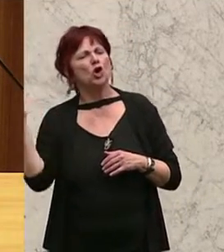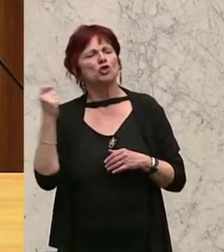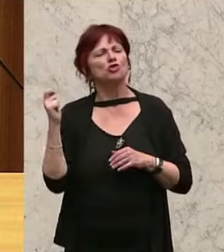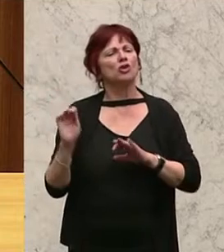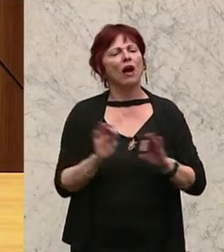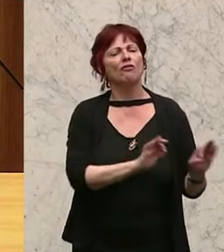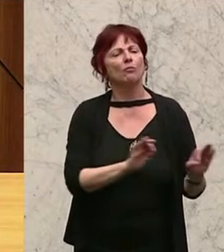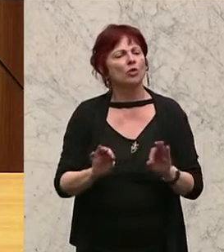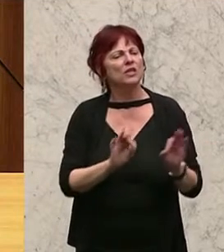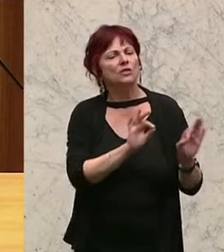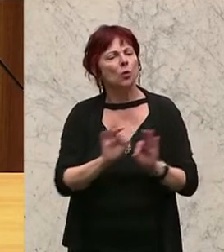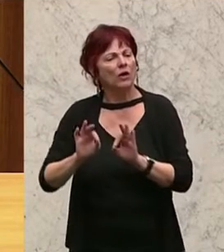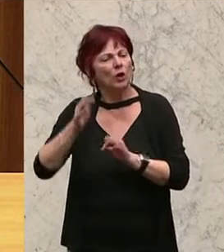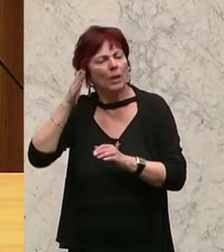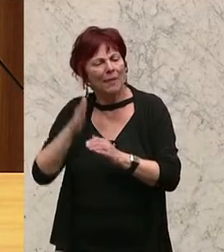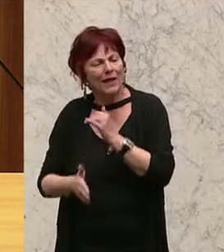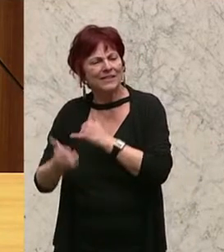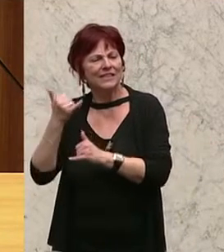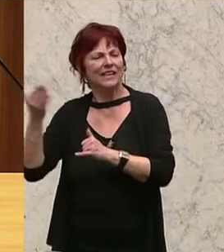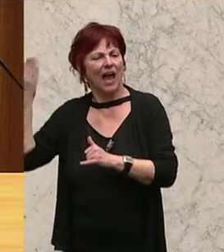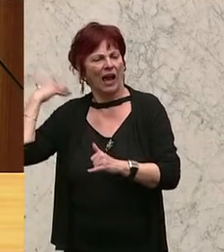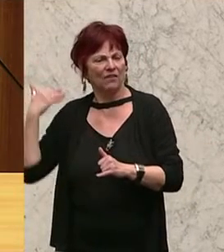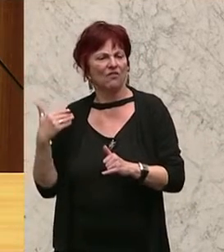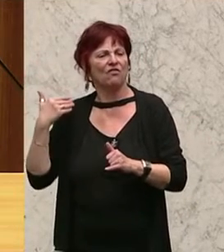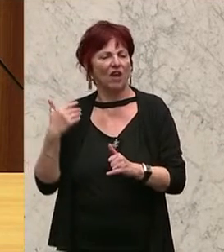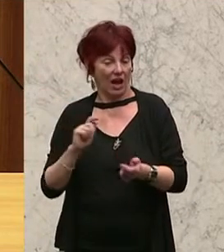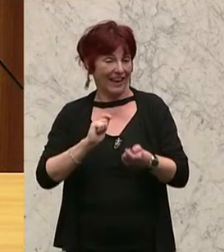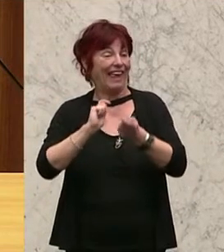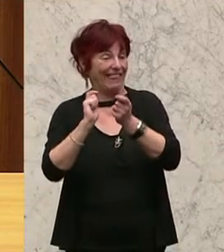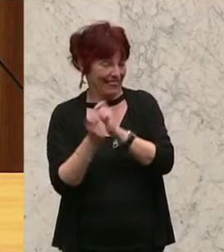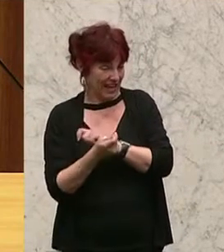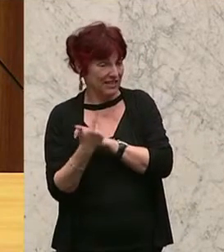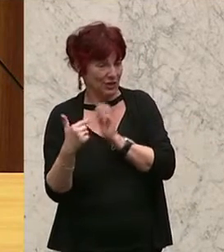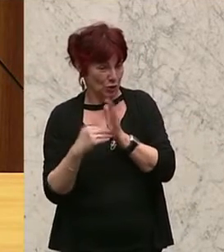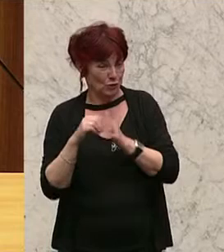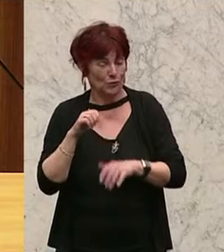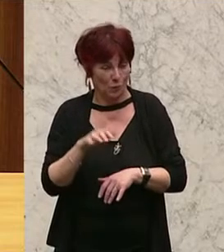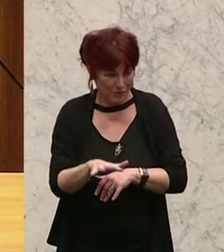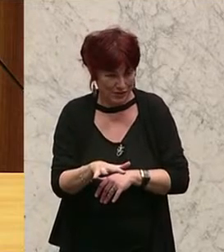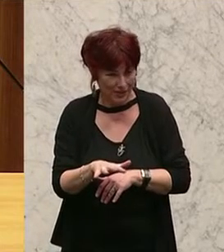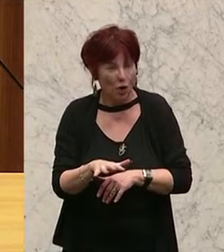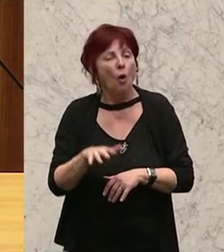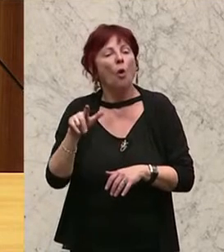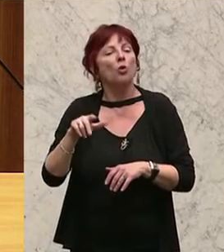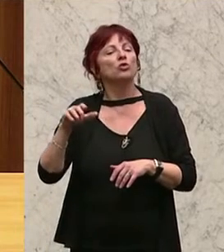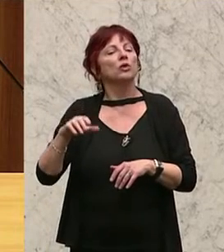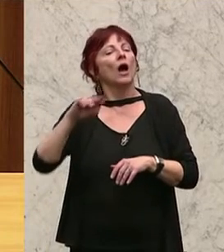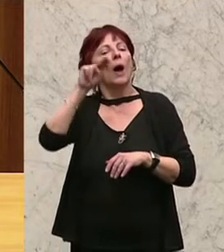großen Reform eingeführt wurde oder wieder geändert wurde und etwa der § 59